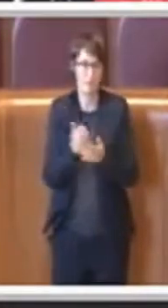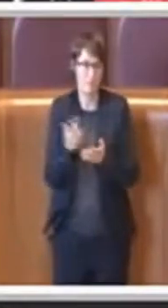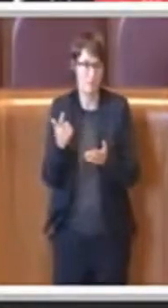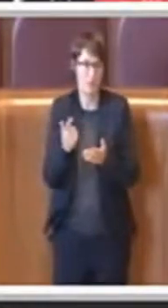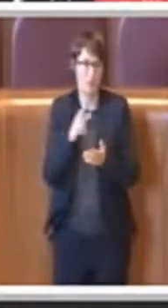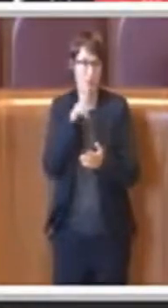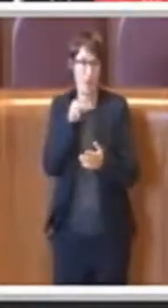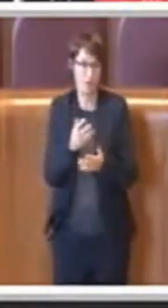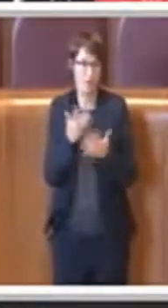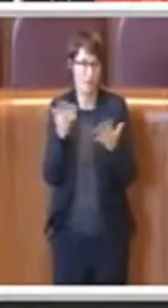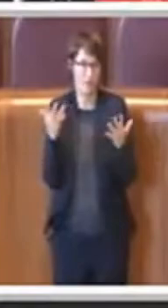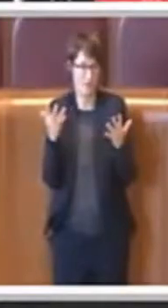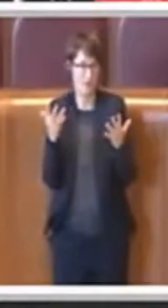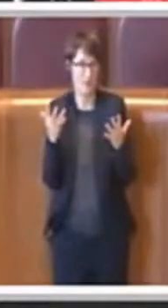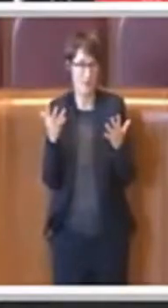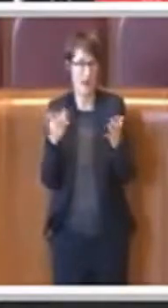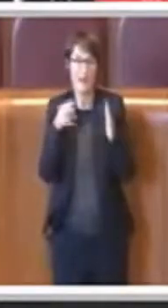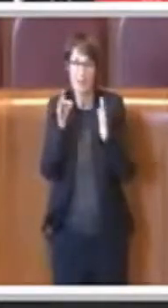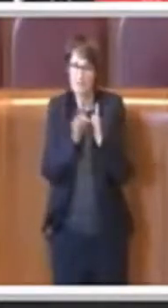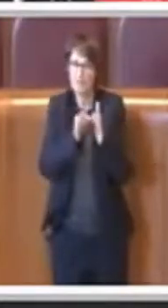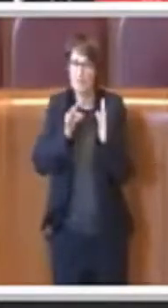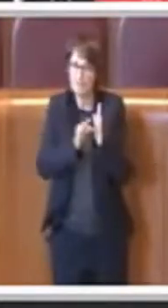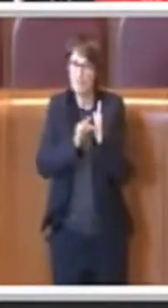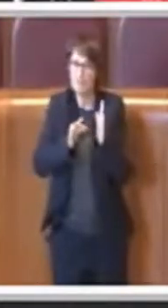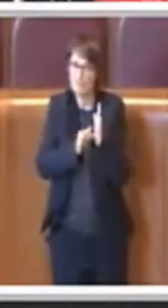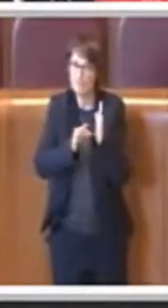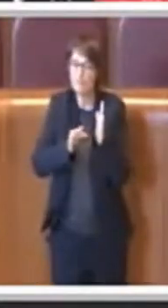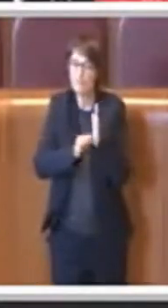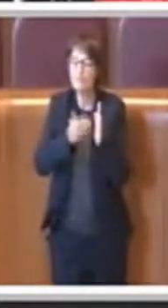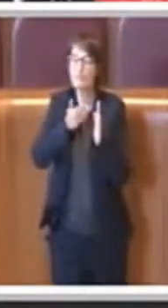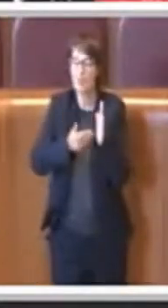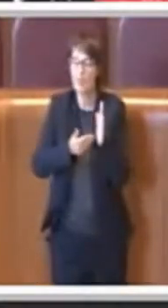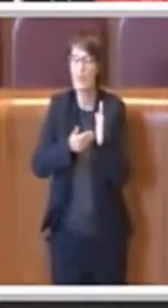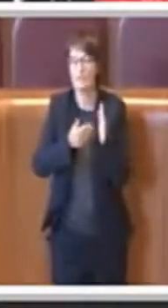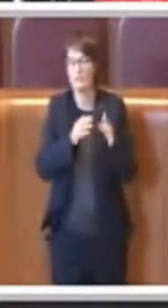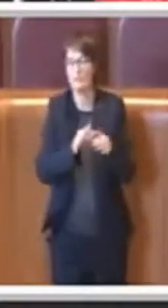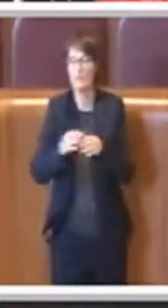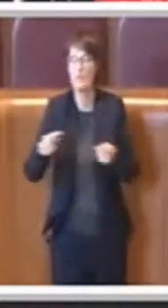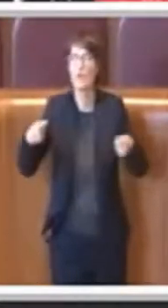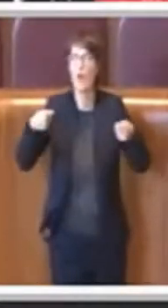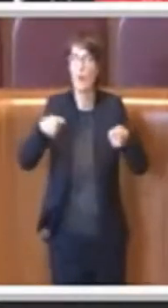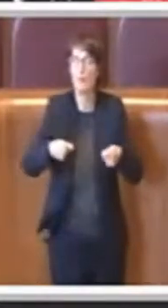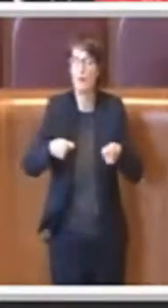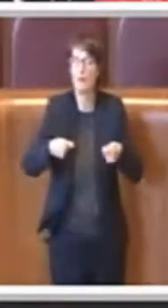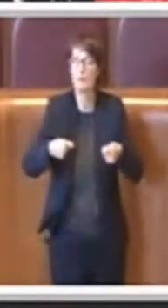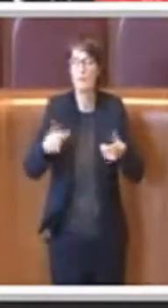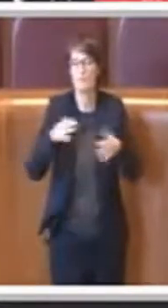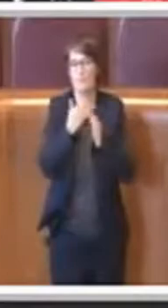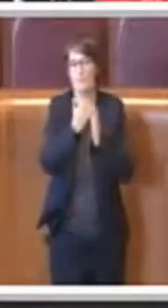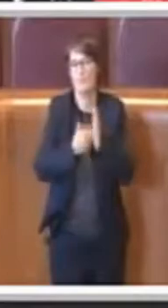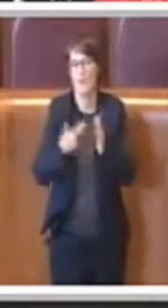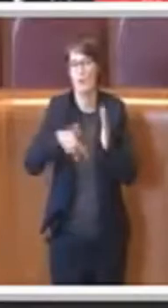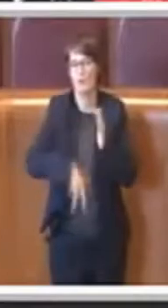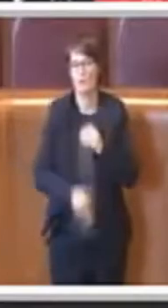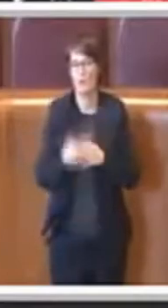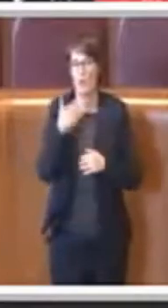questi paletti relativamente alla compartecipazione in questo piano sociale. Grazie Presidente.